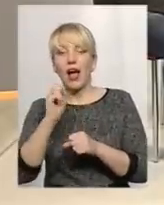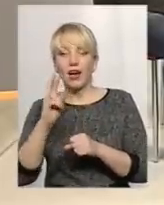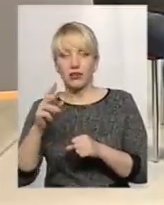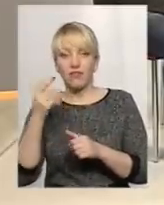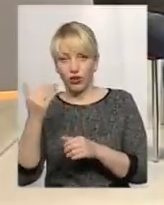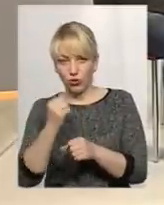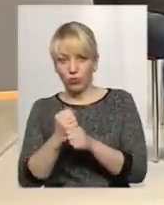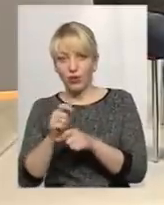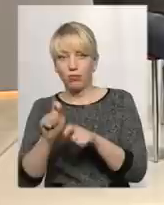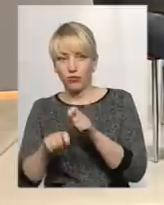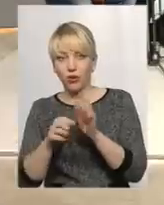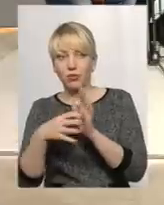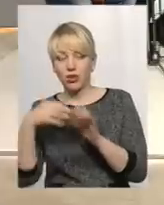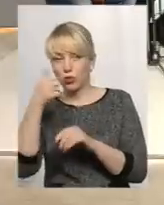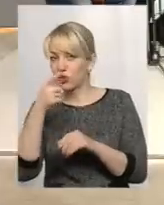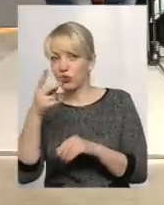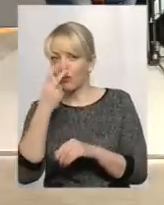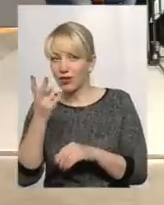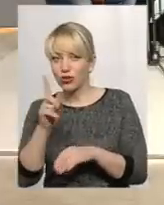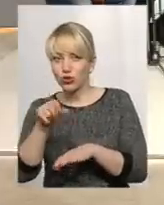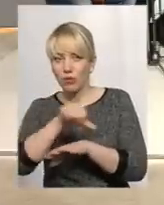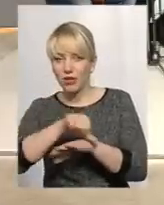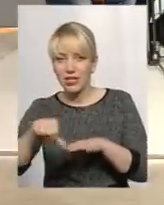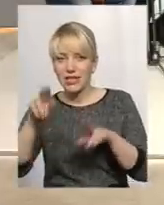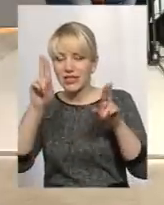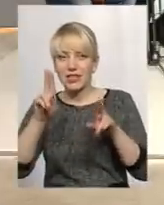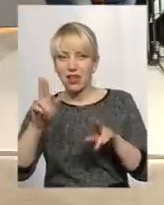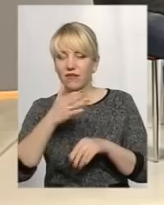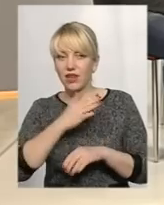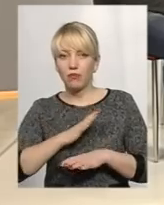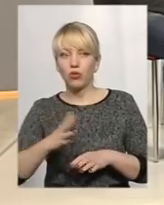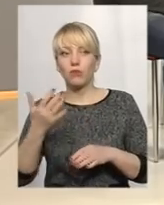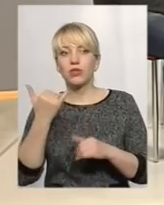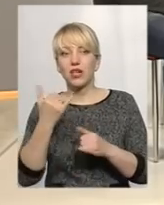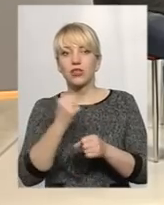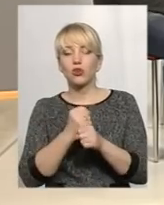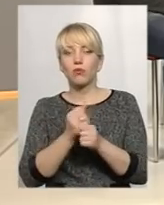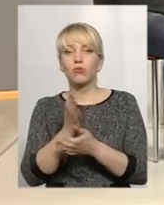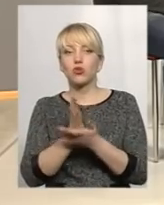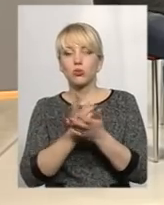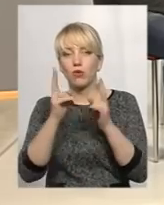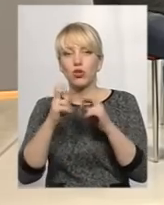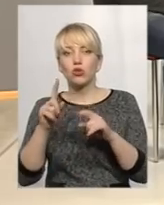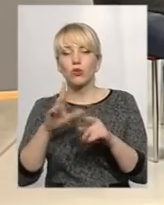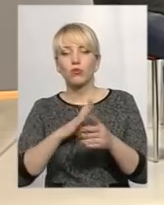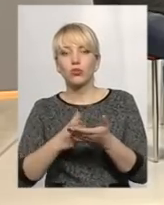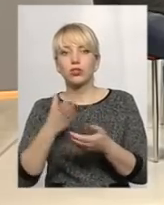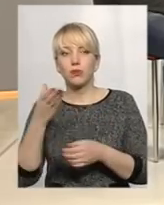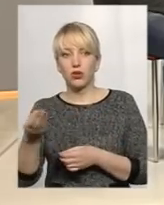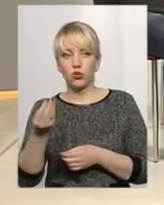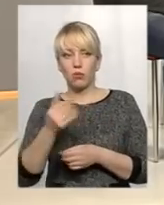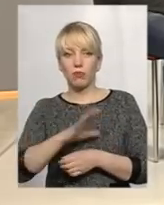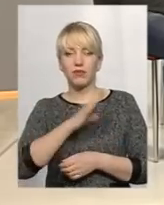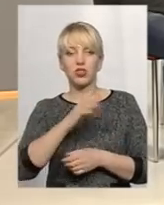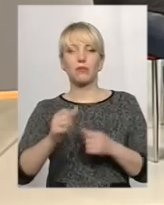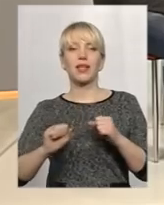15-му році і ви не бачили, там міжальних знаків не було? Ми зараз зробимо службове розслідування, чому були сплачені гроші колишнім